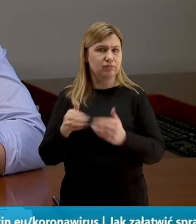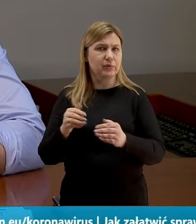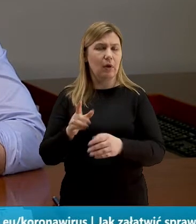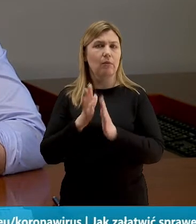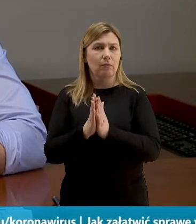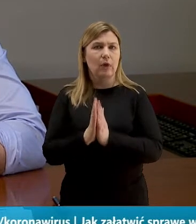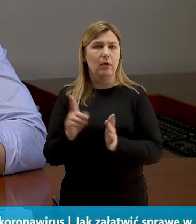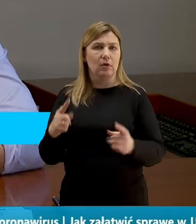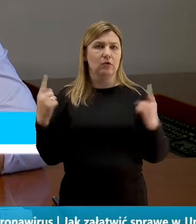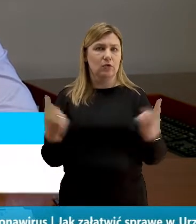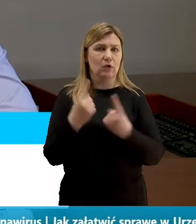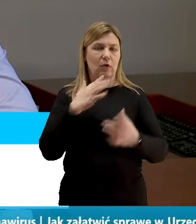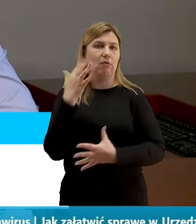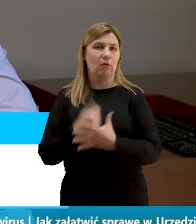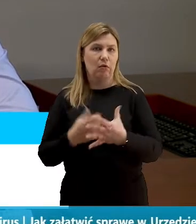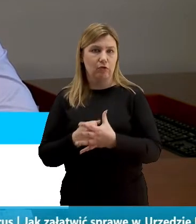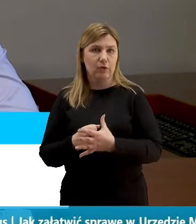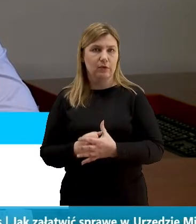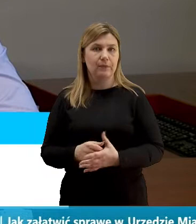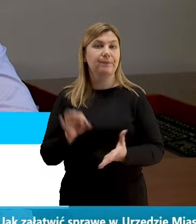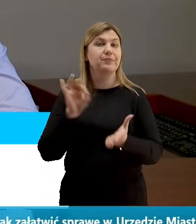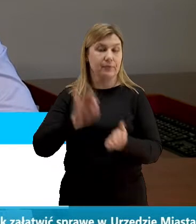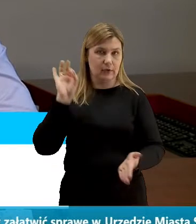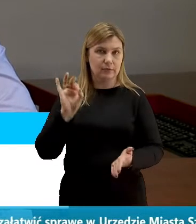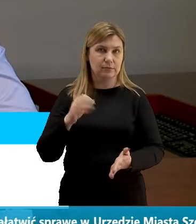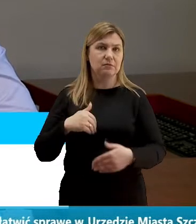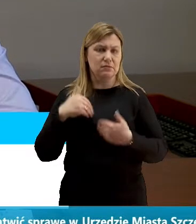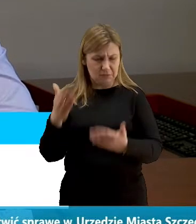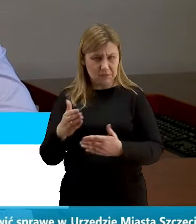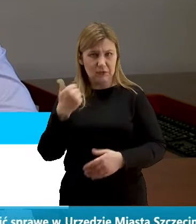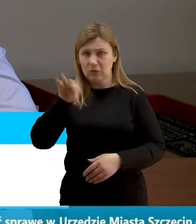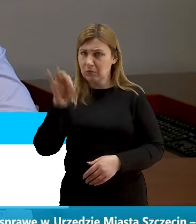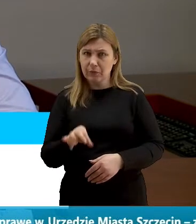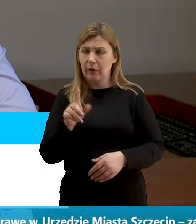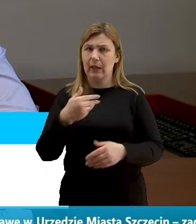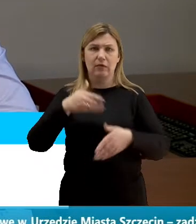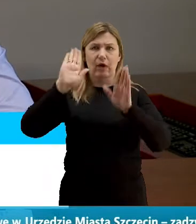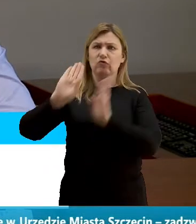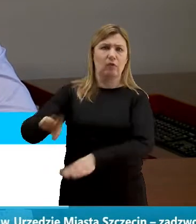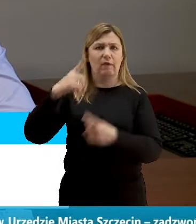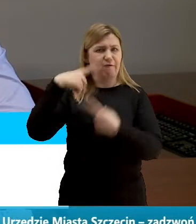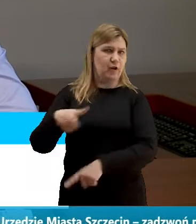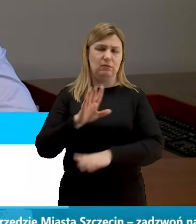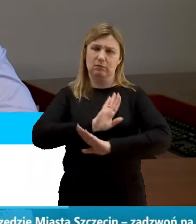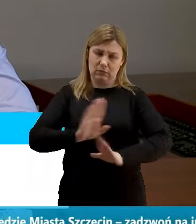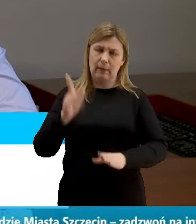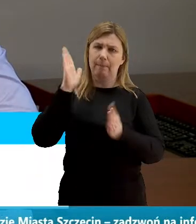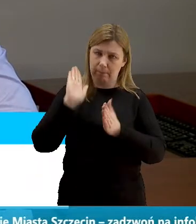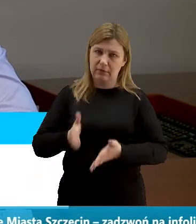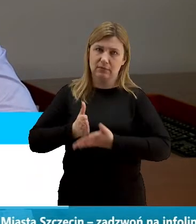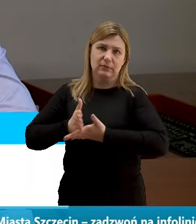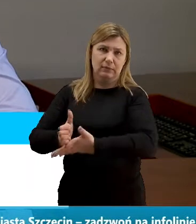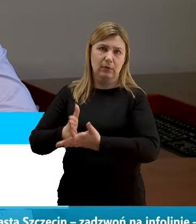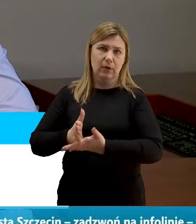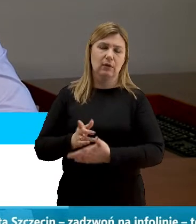tego korzystać z całą pewnością i to gwarantuję nikogo nie zostawimy bez wsparcia i każdemu to